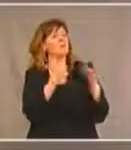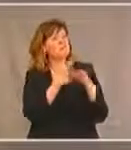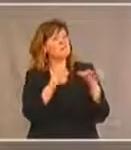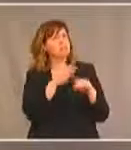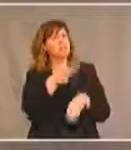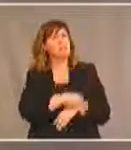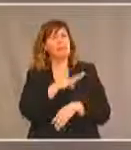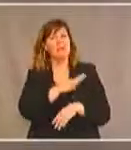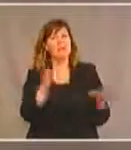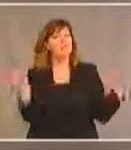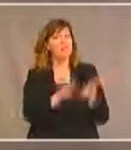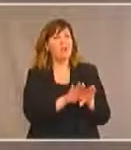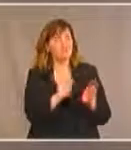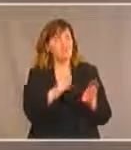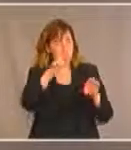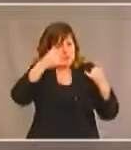travail.